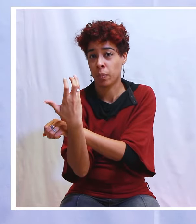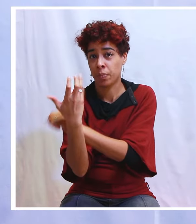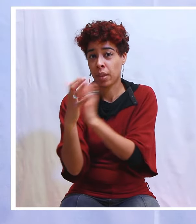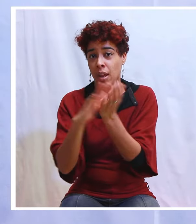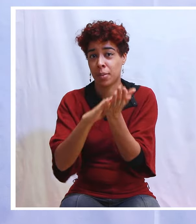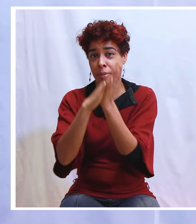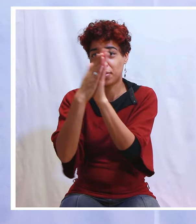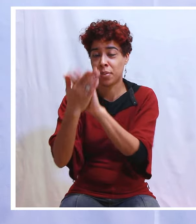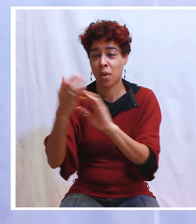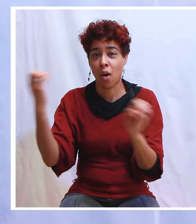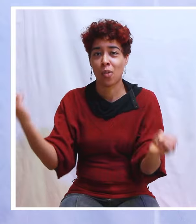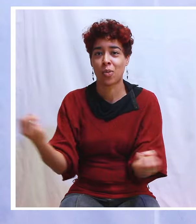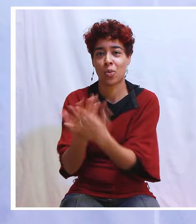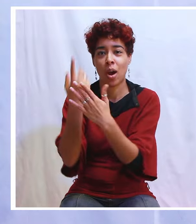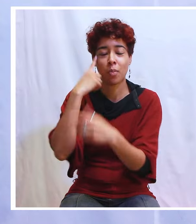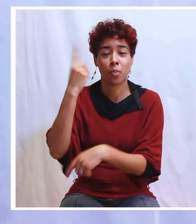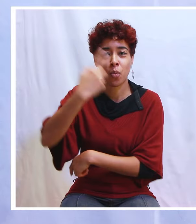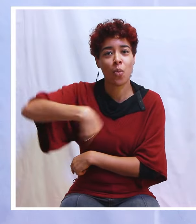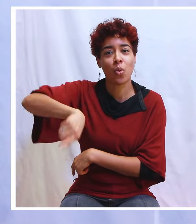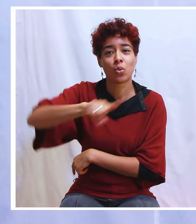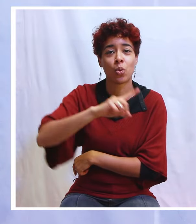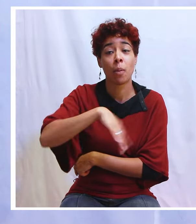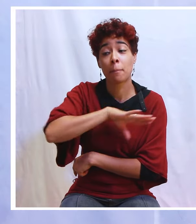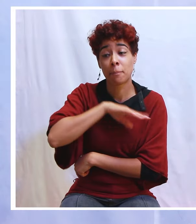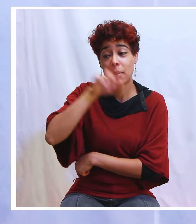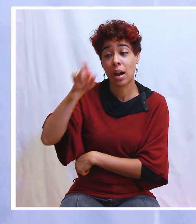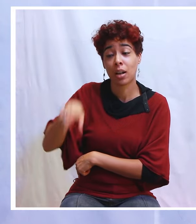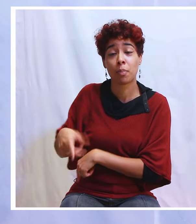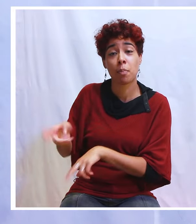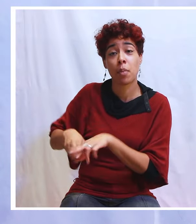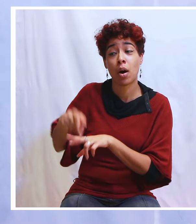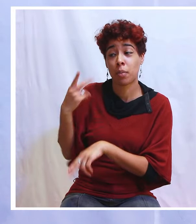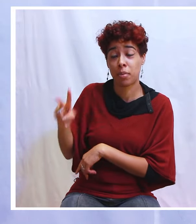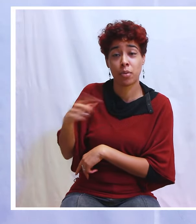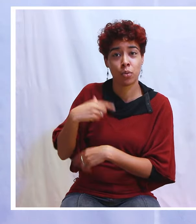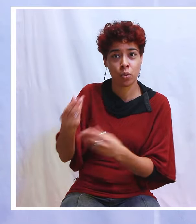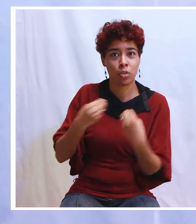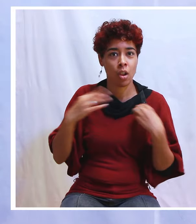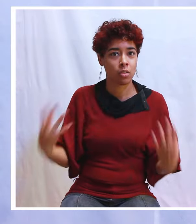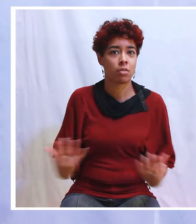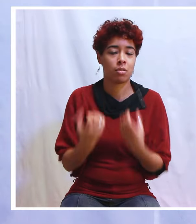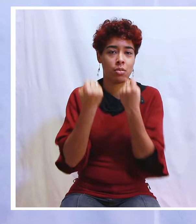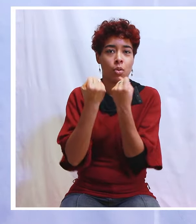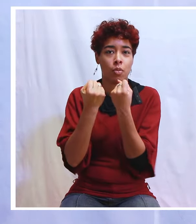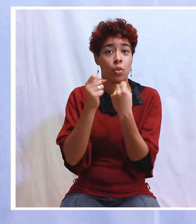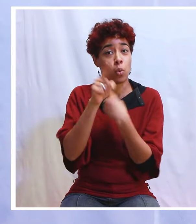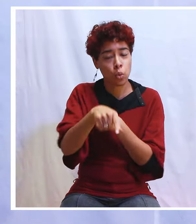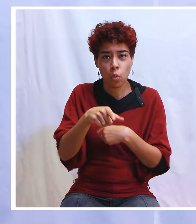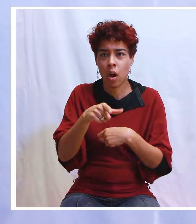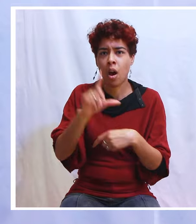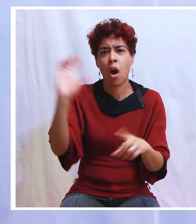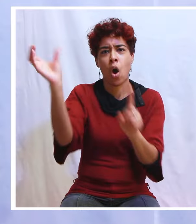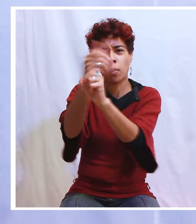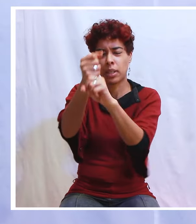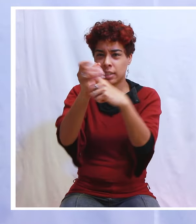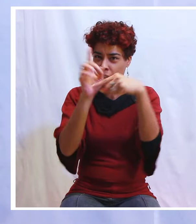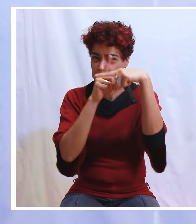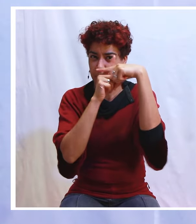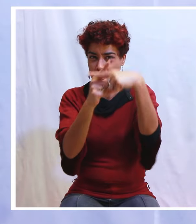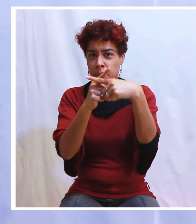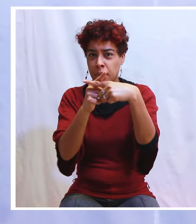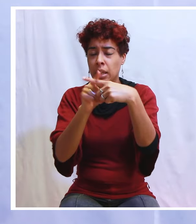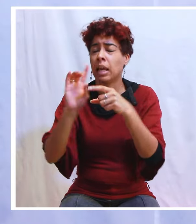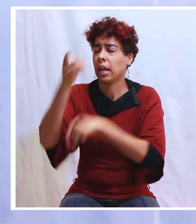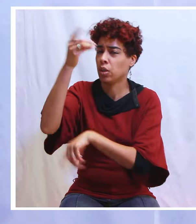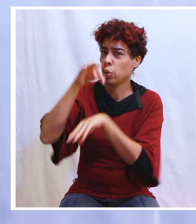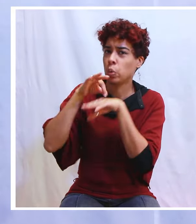transformée en gloire pour nous aujourd'hui. Parce que par son sacrifice, on est sauvés. Alors fixe l'objectif. Et Dieu te conduira et te